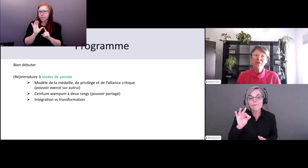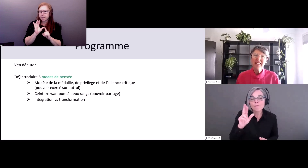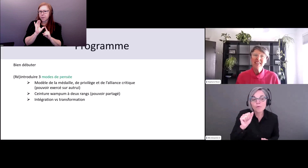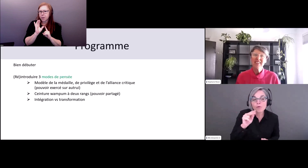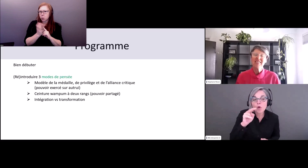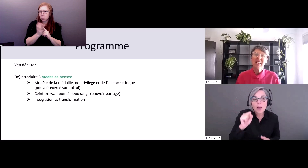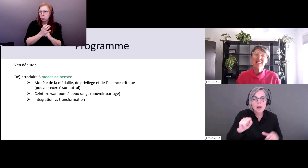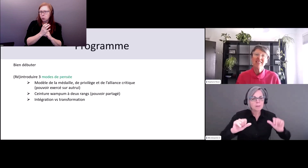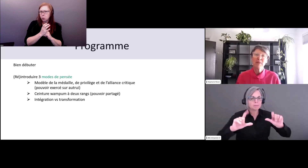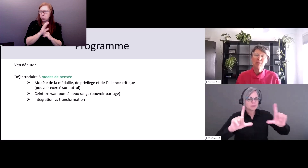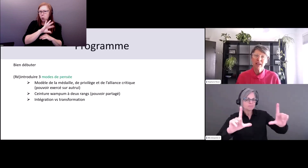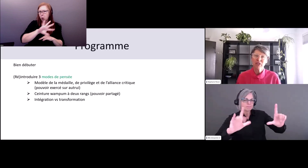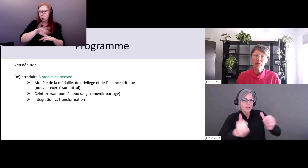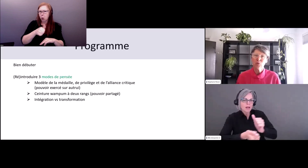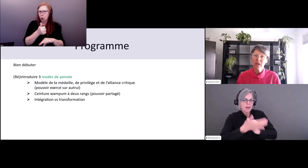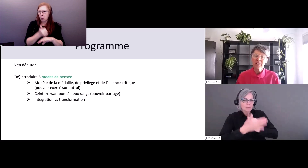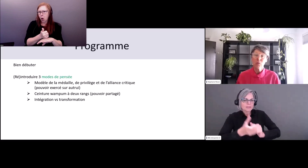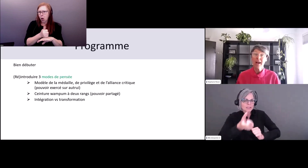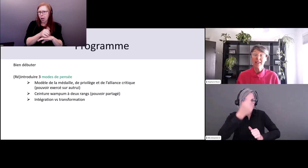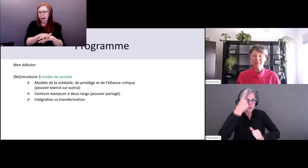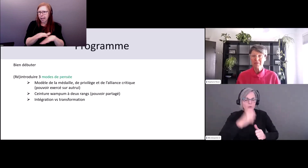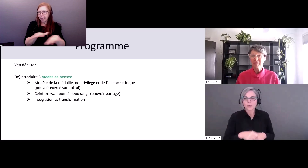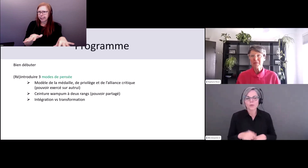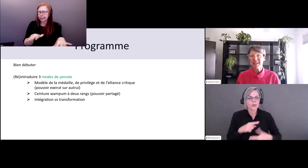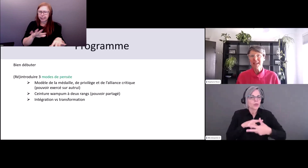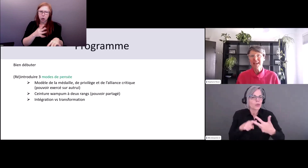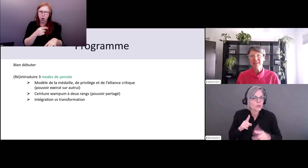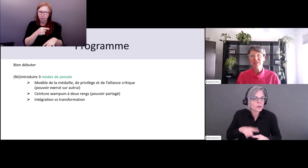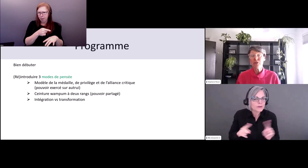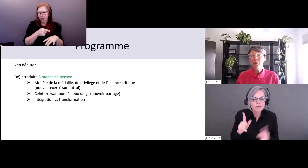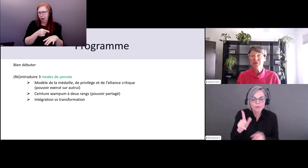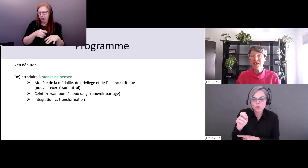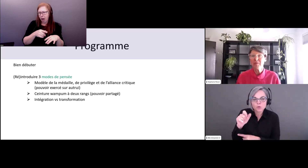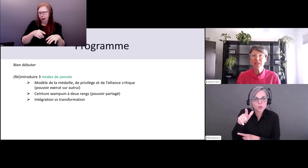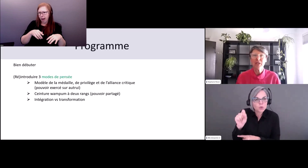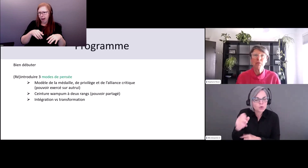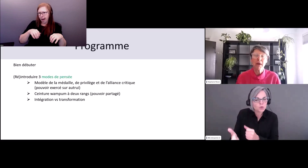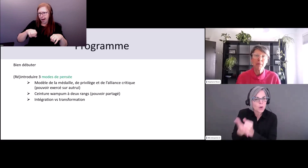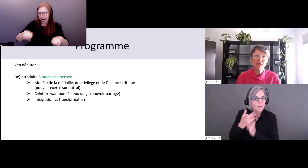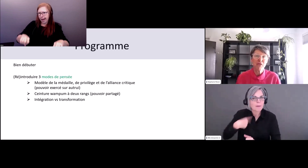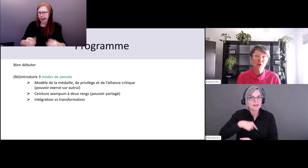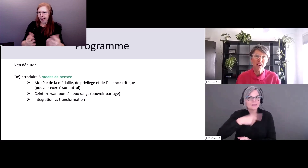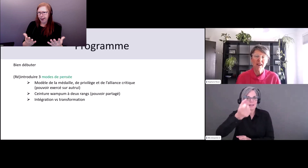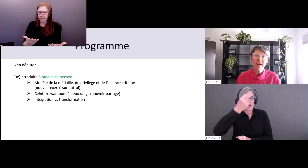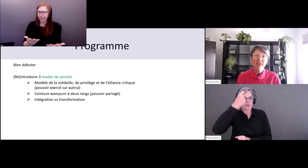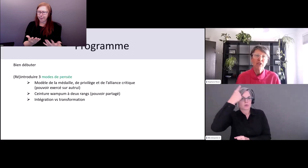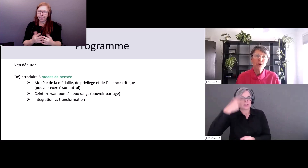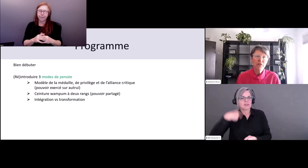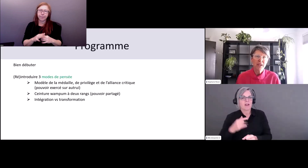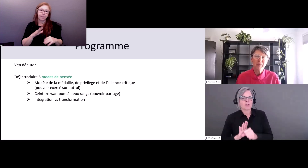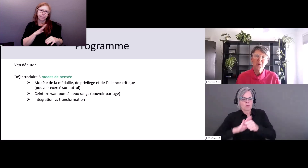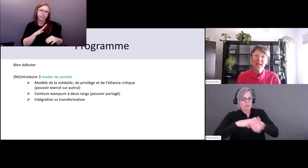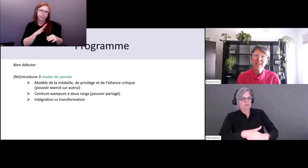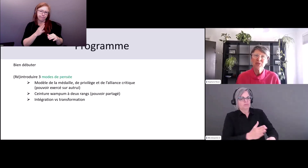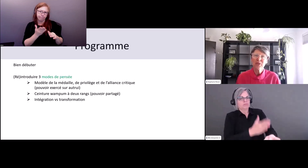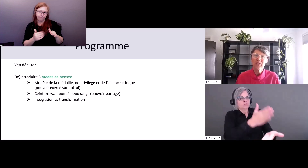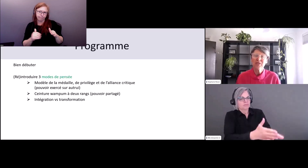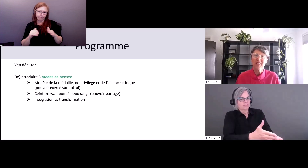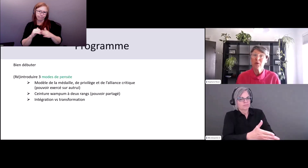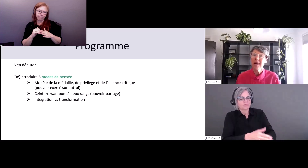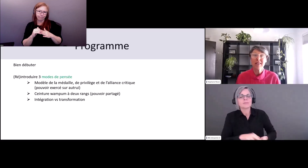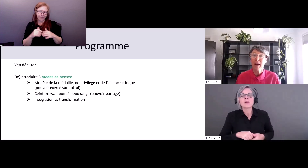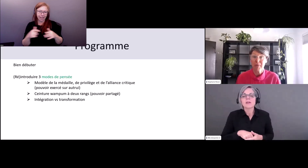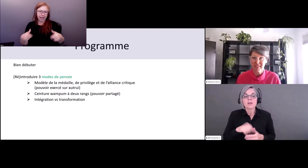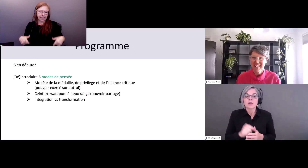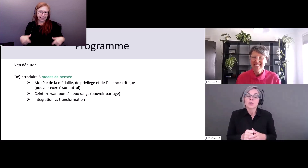trois cartographies du cerveau mental, trois cartes mentales qui vont vous permettre de faire votre